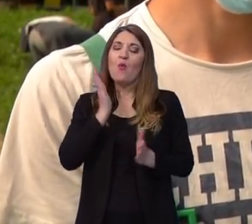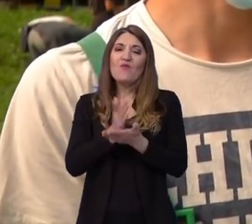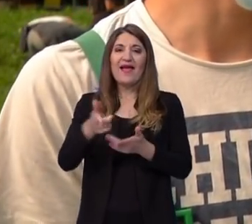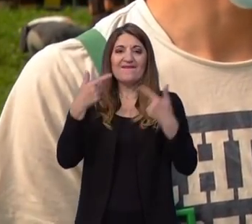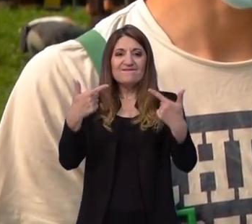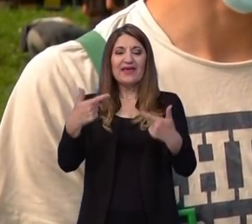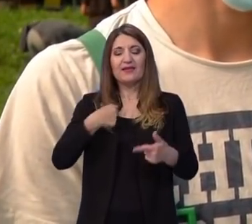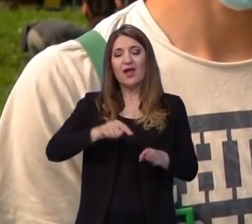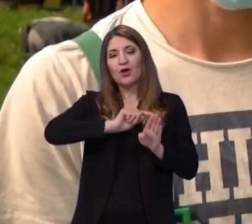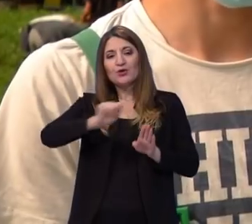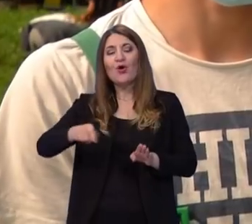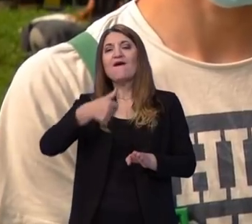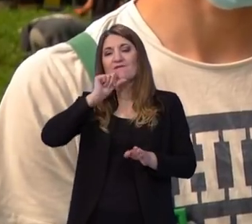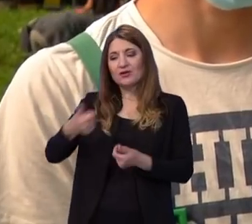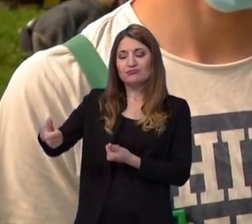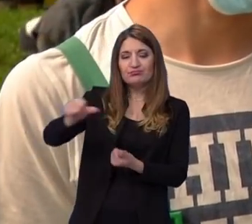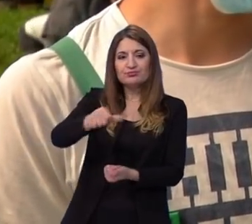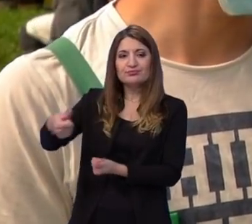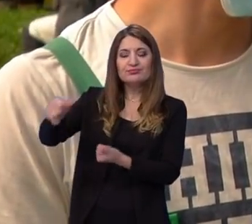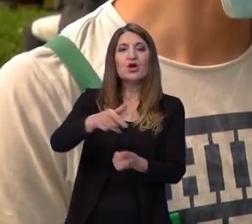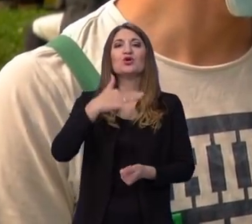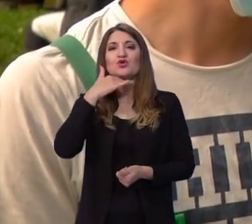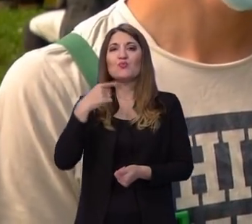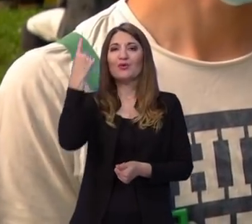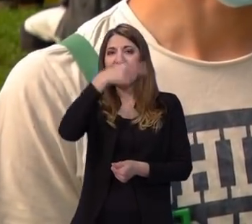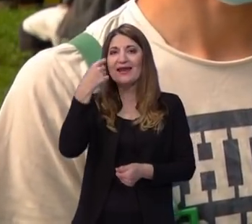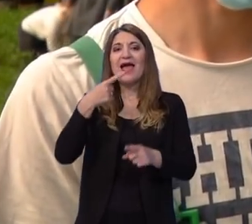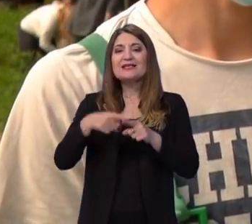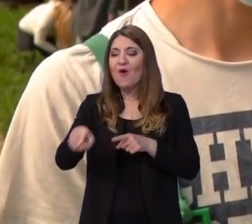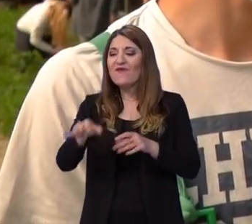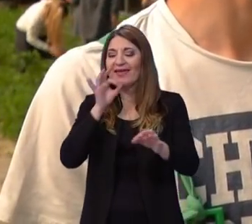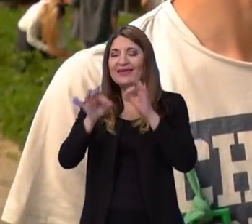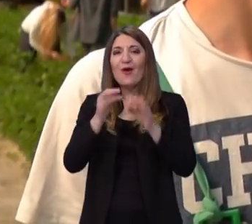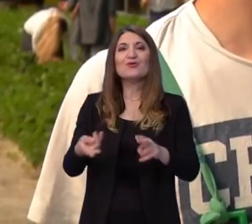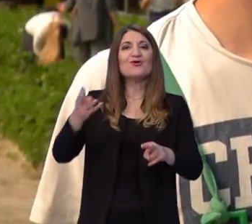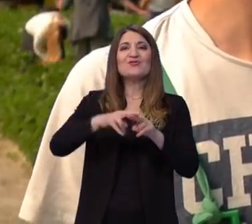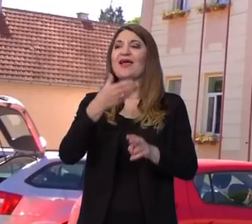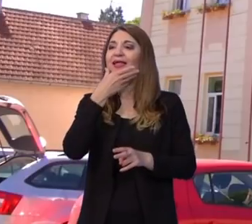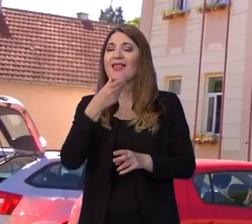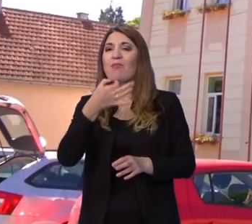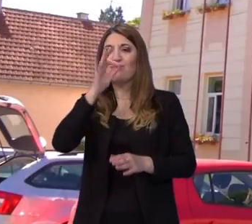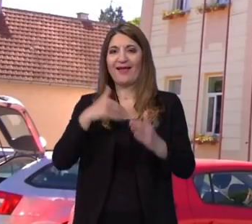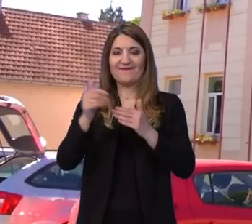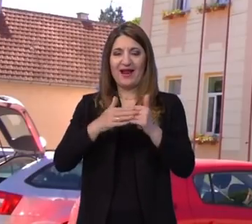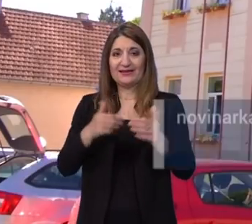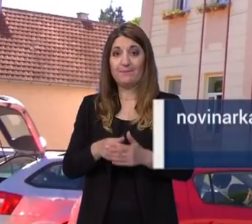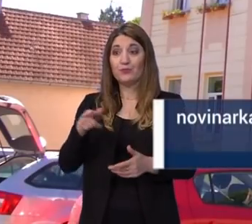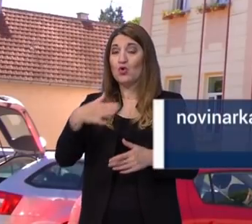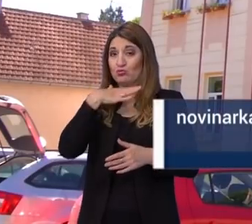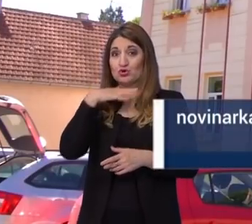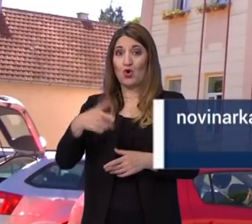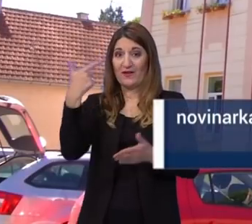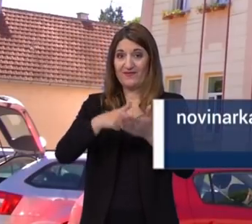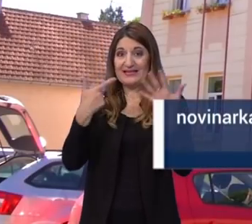vikend dolazim zaljevati, znači subotna nedjelja, kako bi one bile što bolje, što kvalitetnije. U sklopu škole od